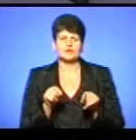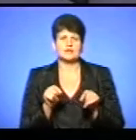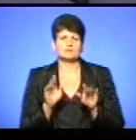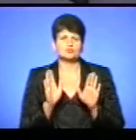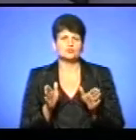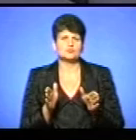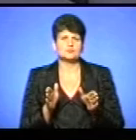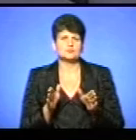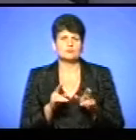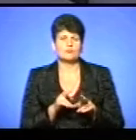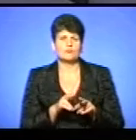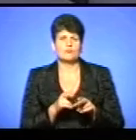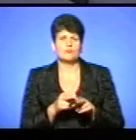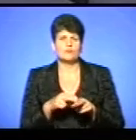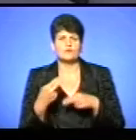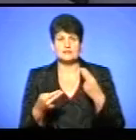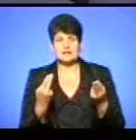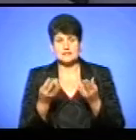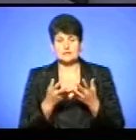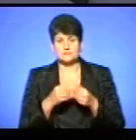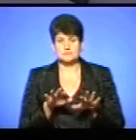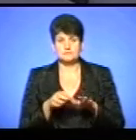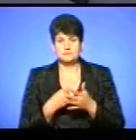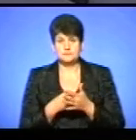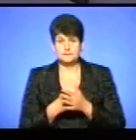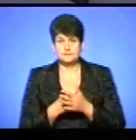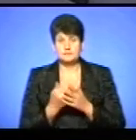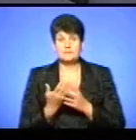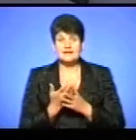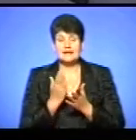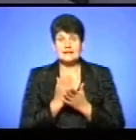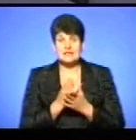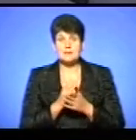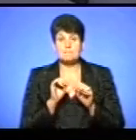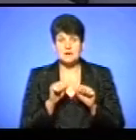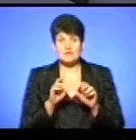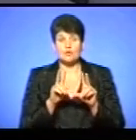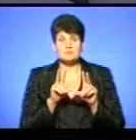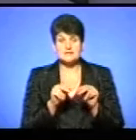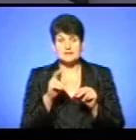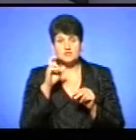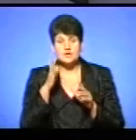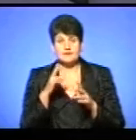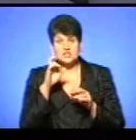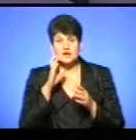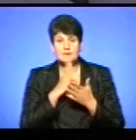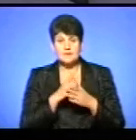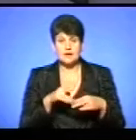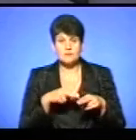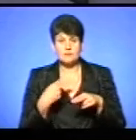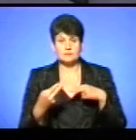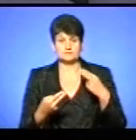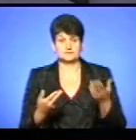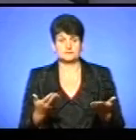погашатися за рахунок місцевого бюджету. Але пільга – це є право гарантованої держави. І держава би мала відшкодовувати